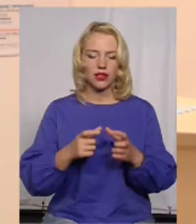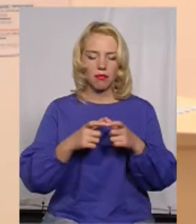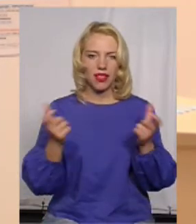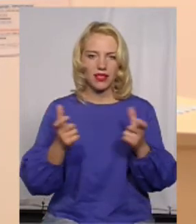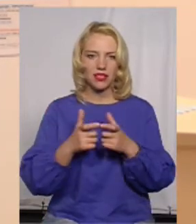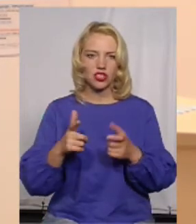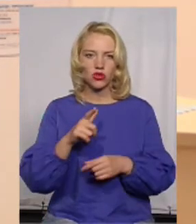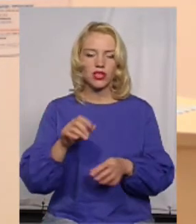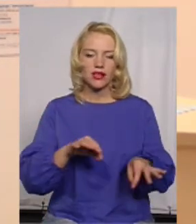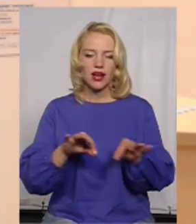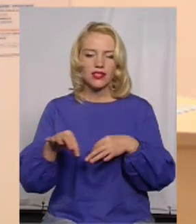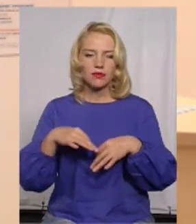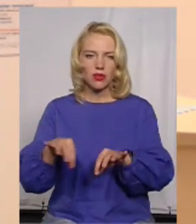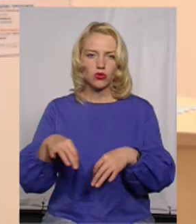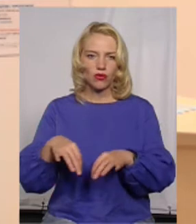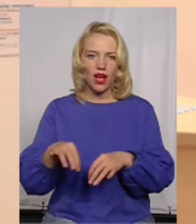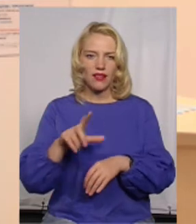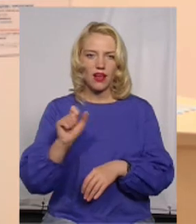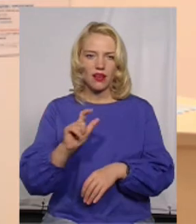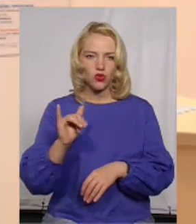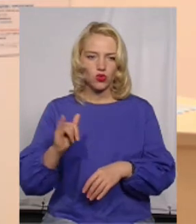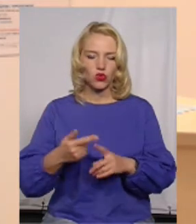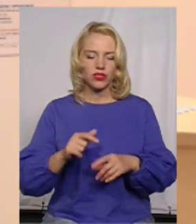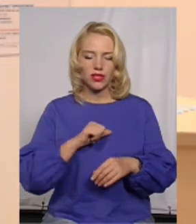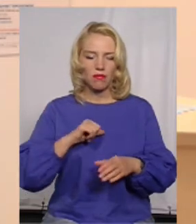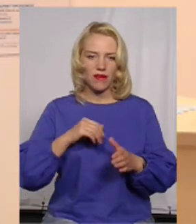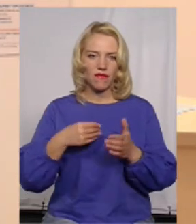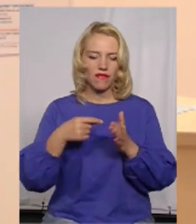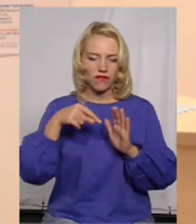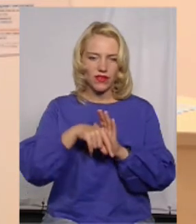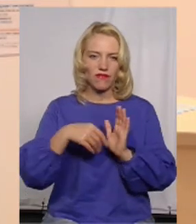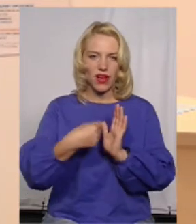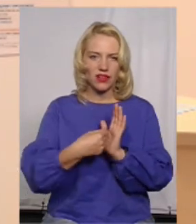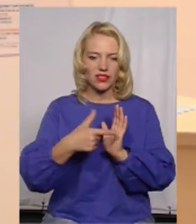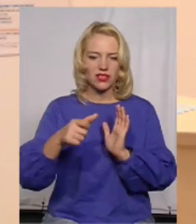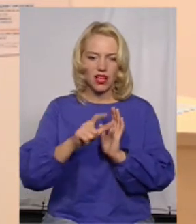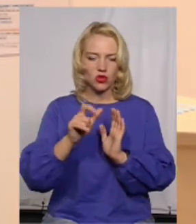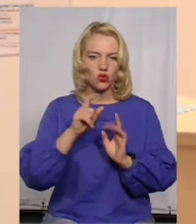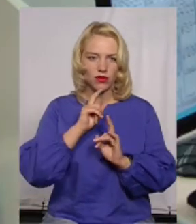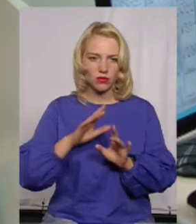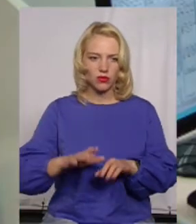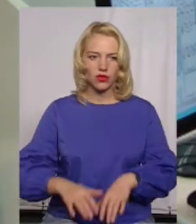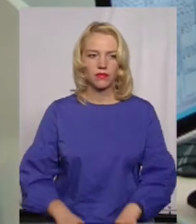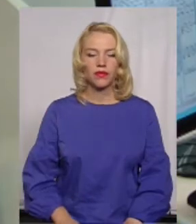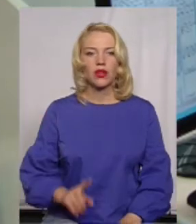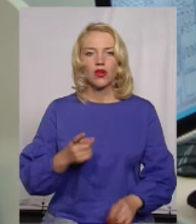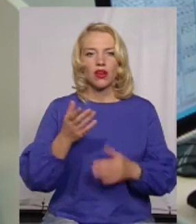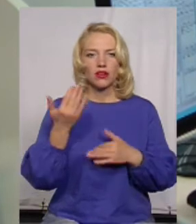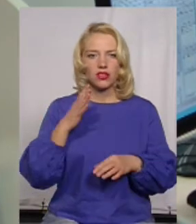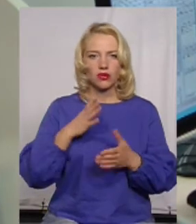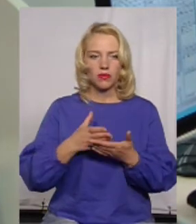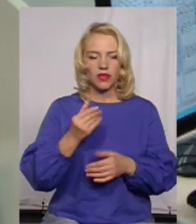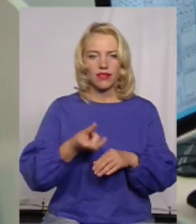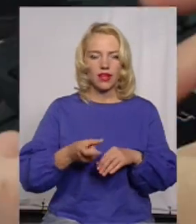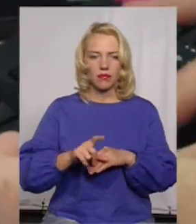та постачання газу. Сама вартість газу в платіжки вже включатися не буде, так як вони оплатили її попередньо. Найбільше від цієї угоди